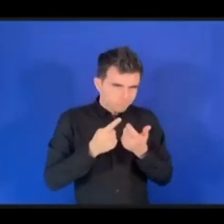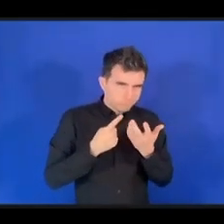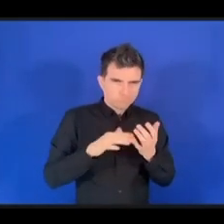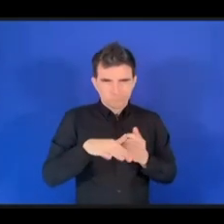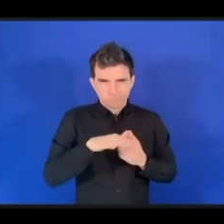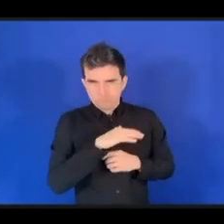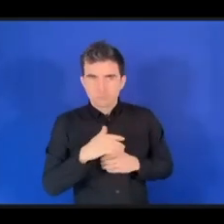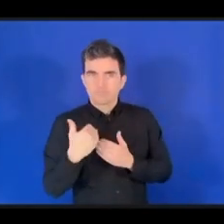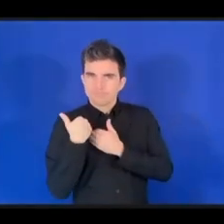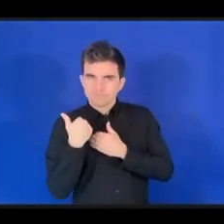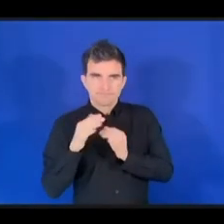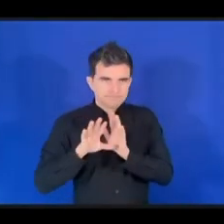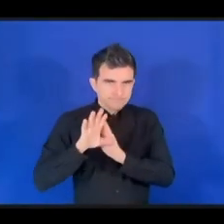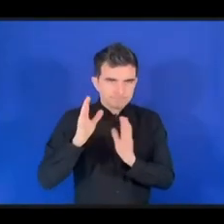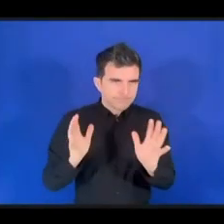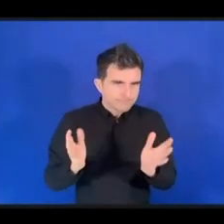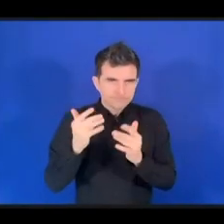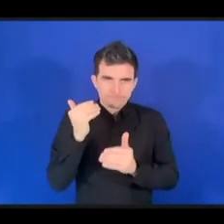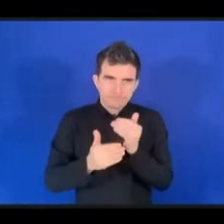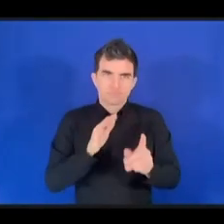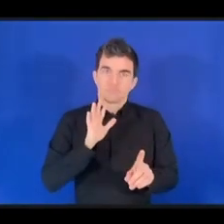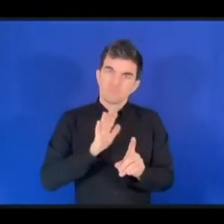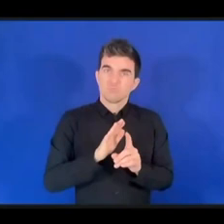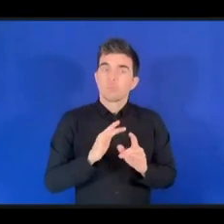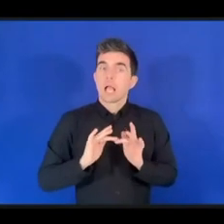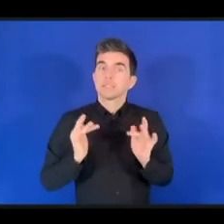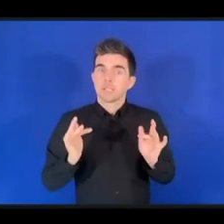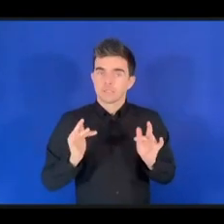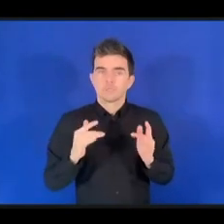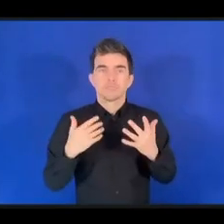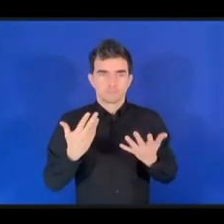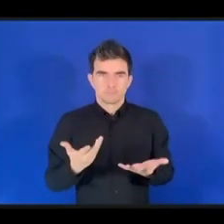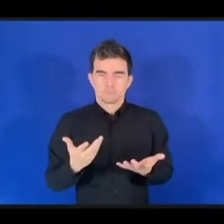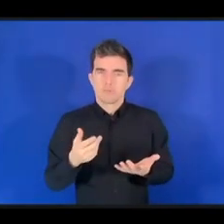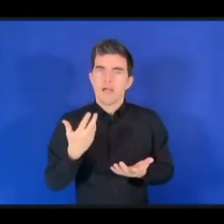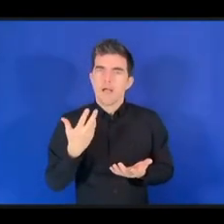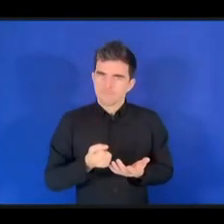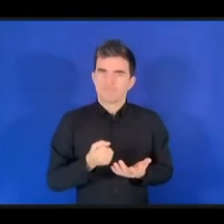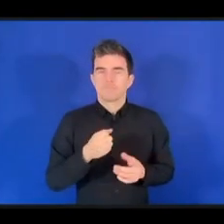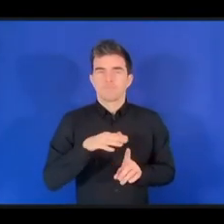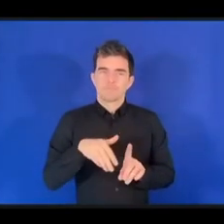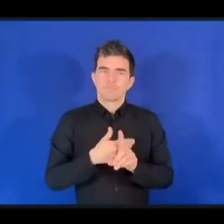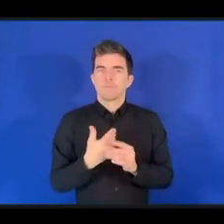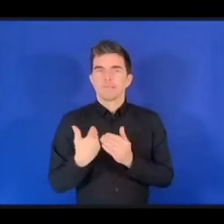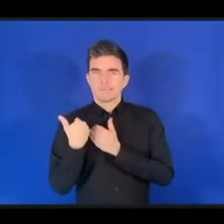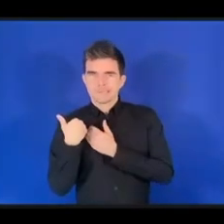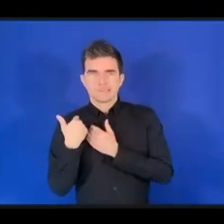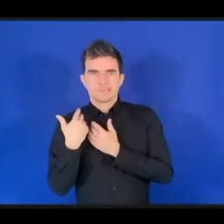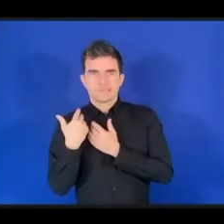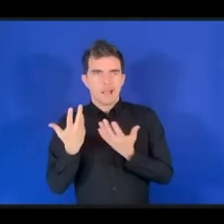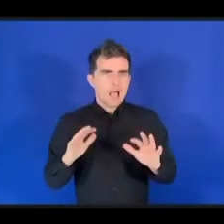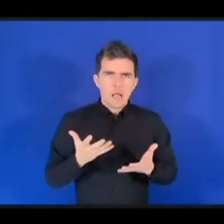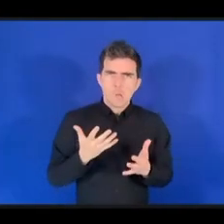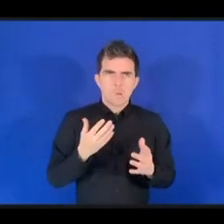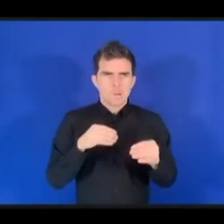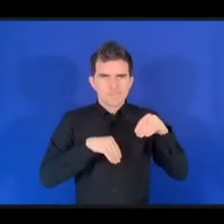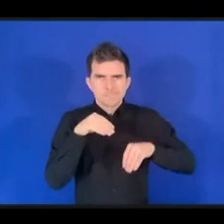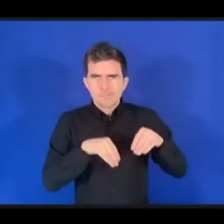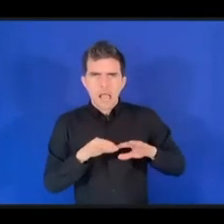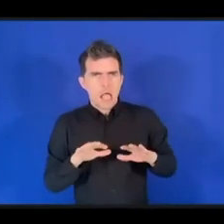образом на нем лежит обязательство по направлению номерных ресурсов, разработке протоколов,